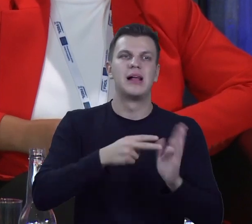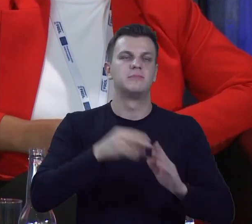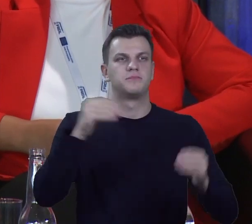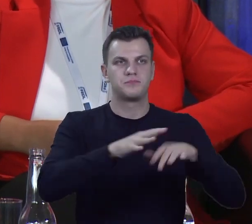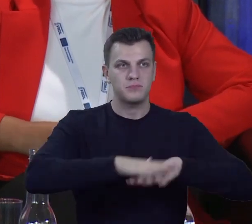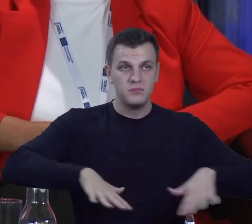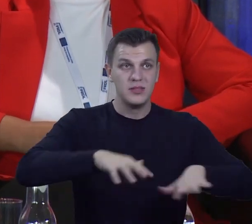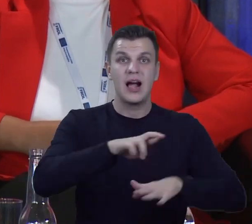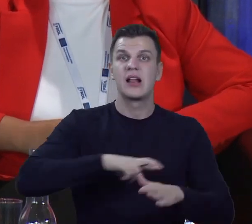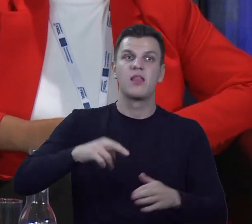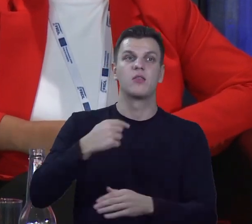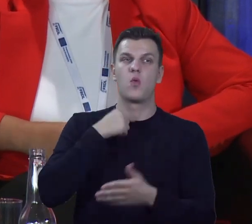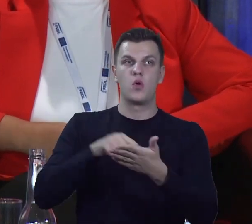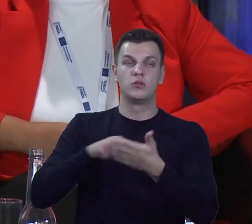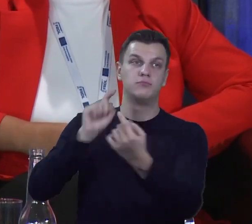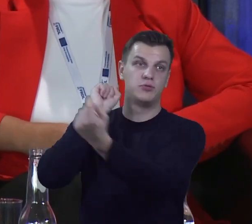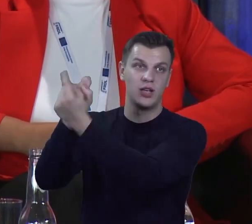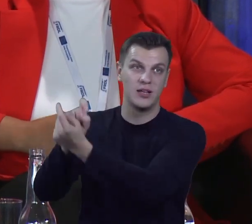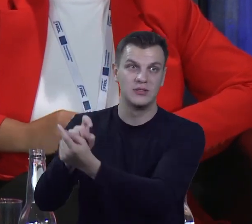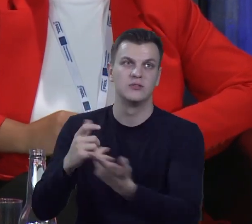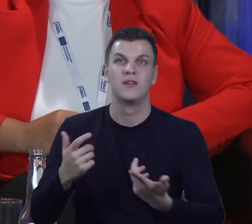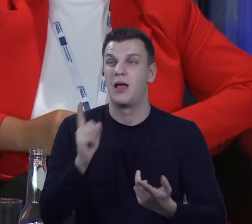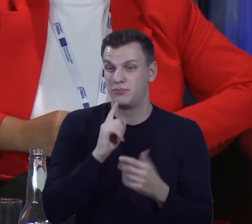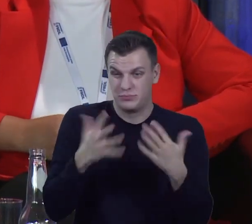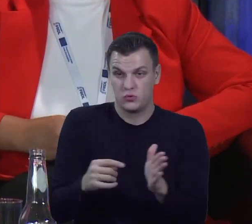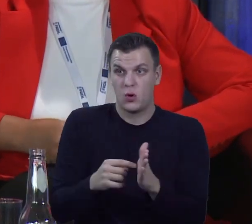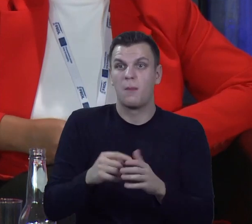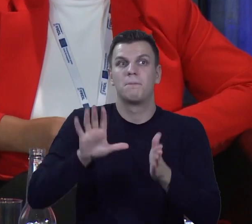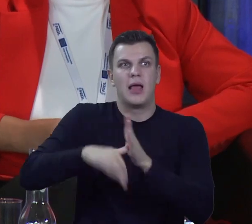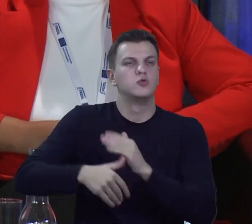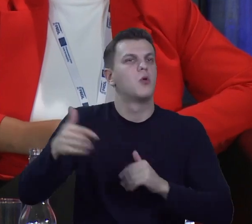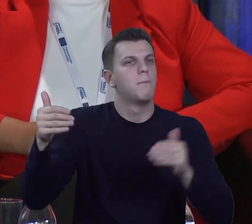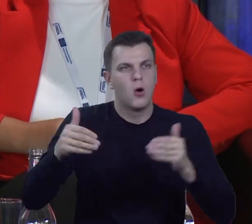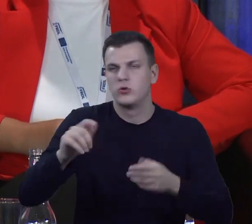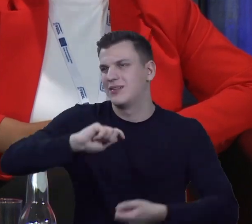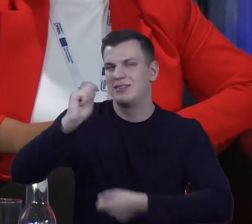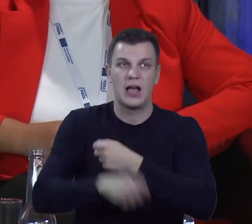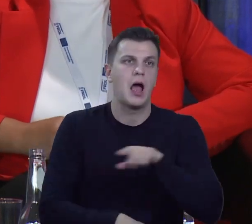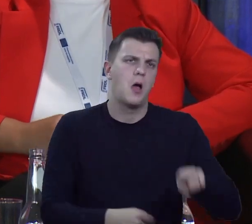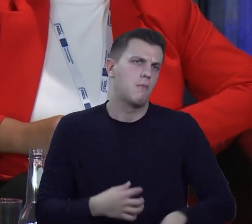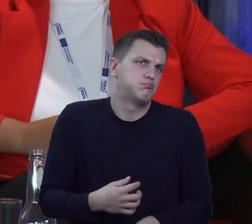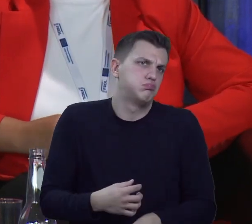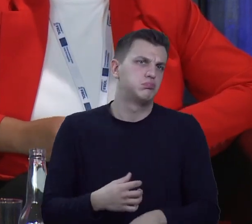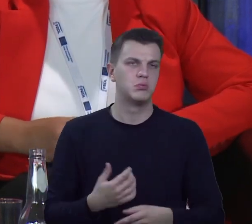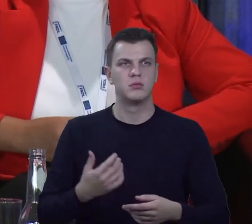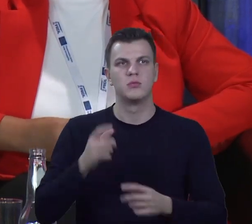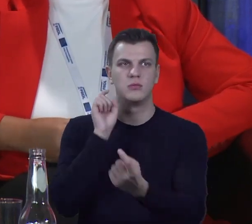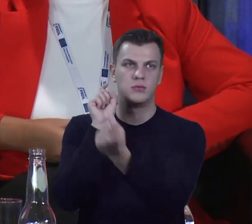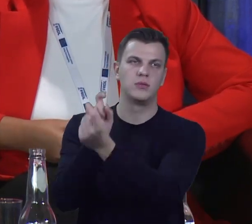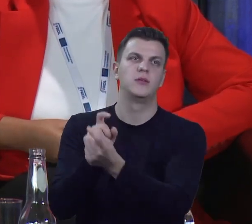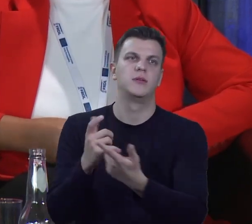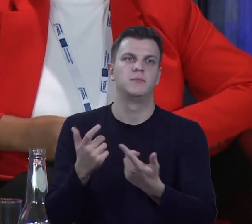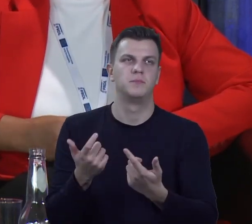przeciw, mimo, że głosiły miastu milionowe kary, ale opozycyjni, cóż im to zależy, głosowali przeciw. Przeszło oczywiście, tak jak powinno być